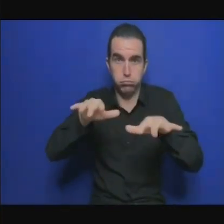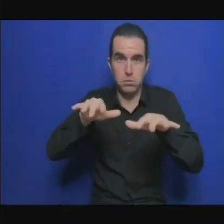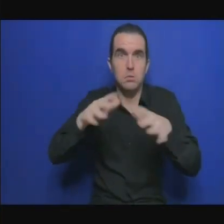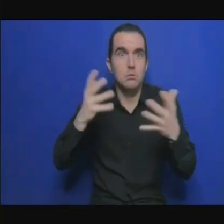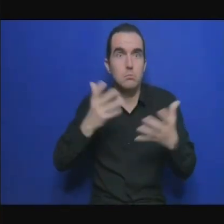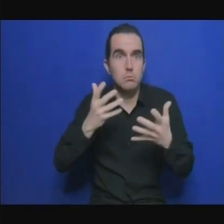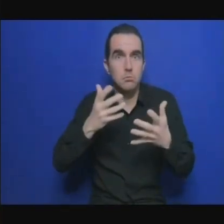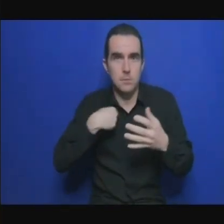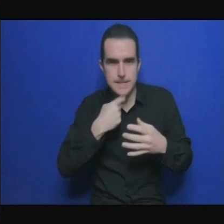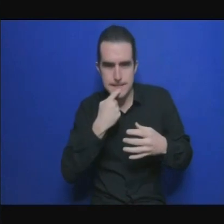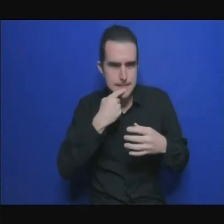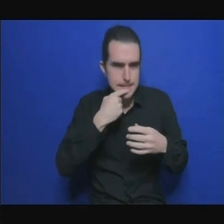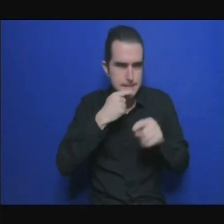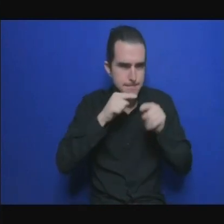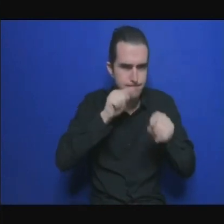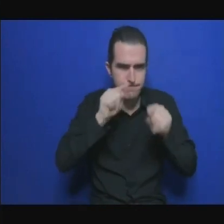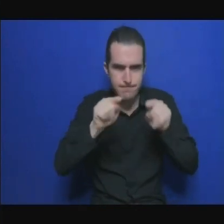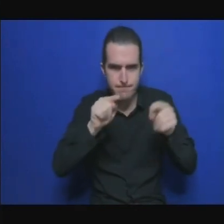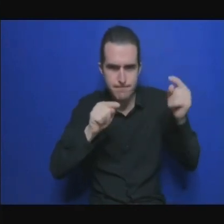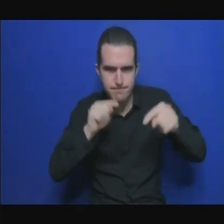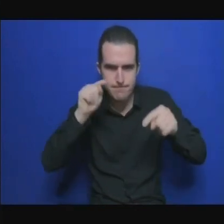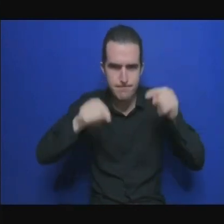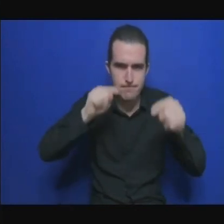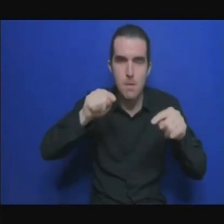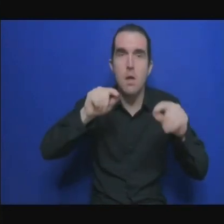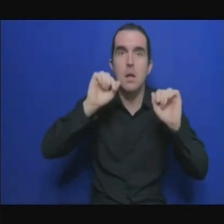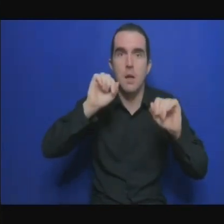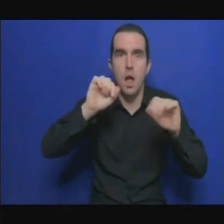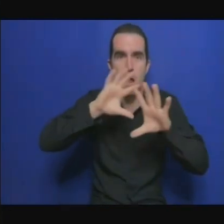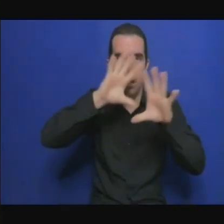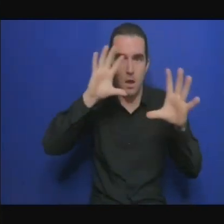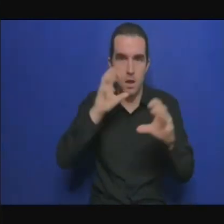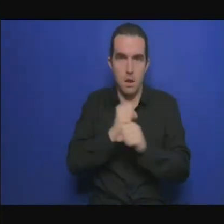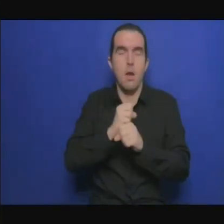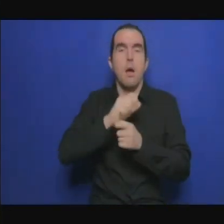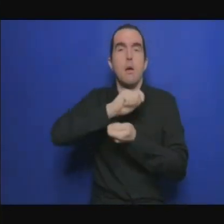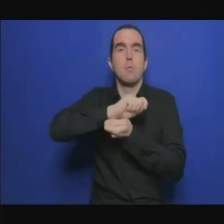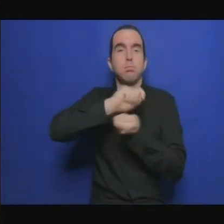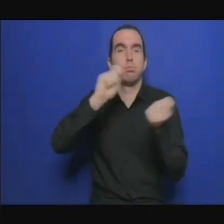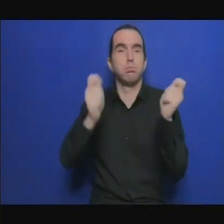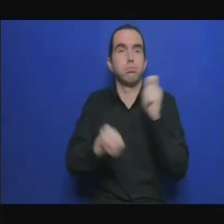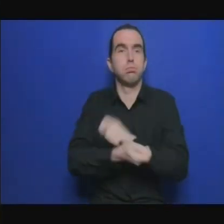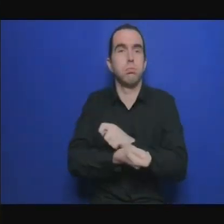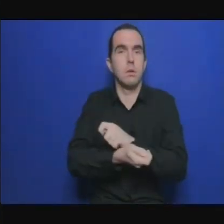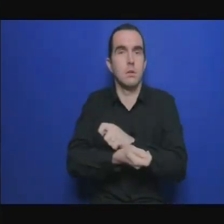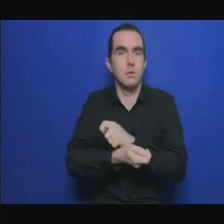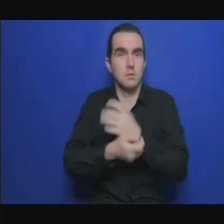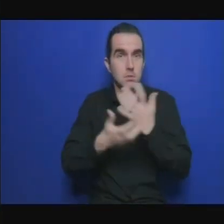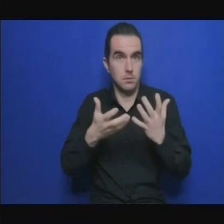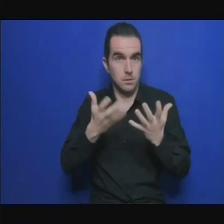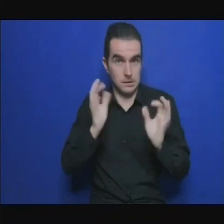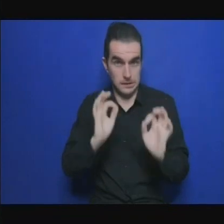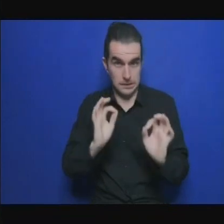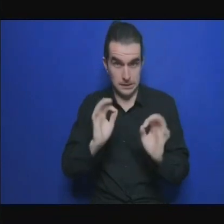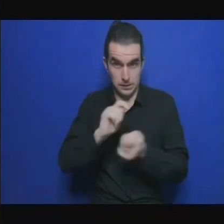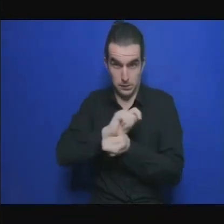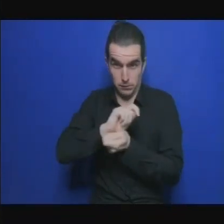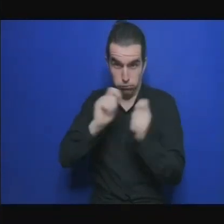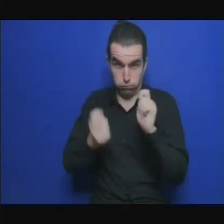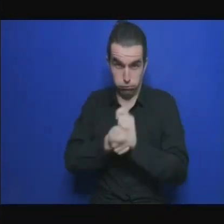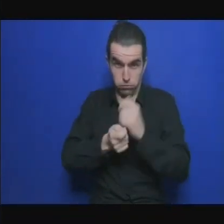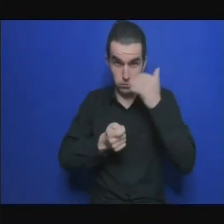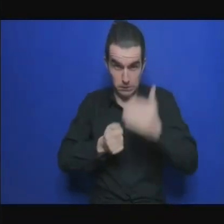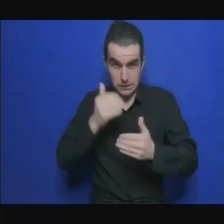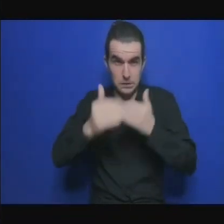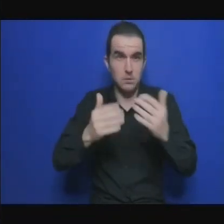je pense qu'il ne faut pas négliger ce secteur-là et faire attention à ne pas se laisser embarquer dans un débat